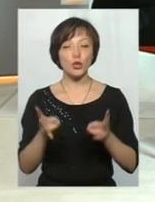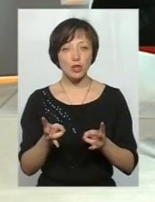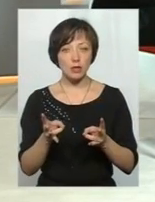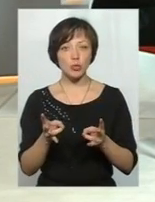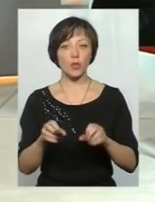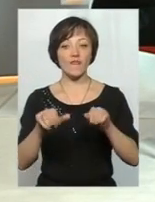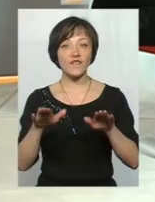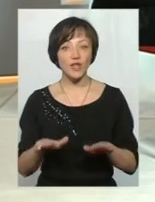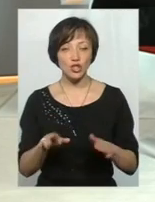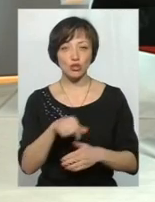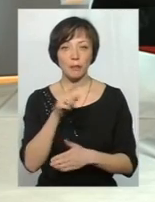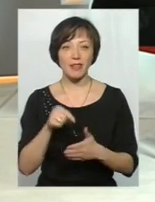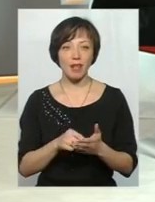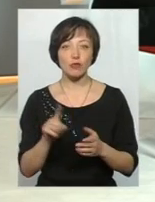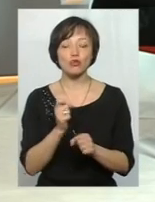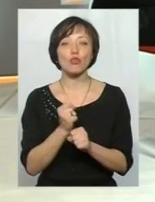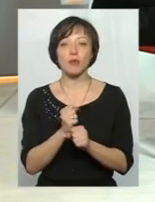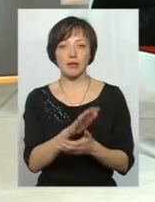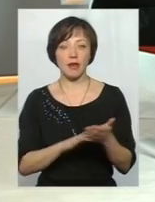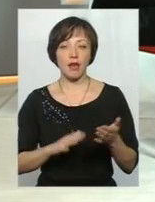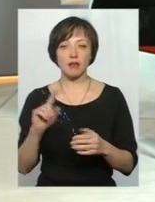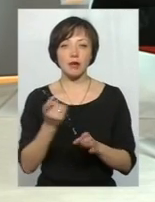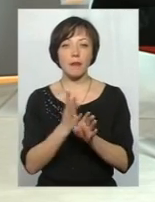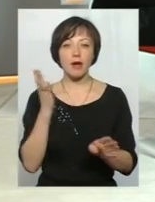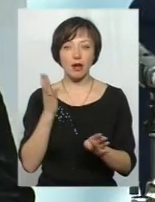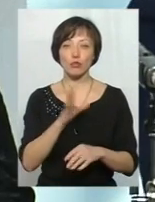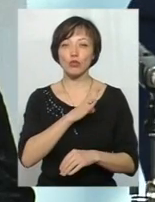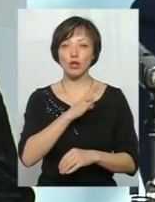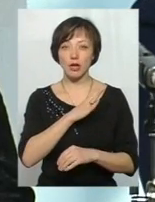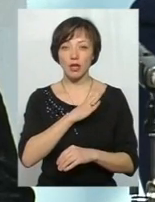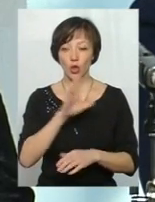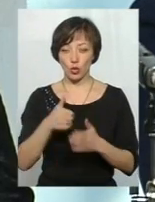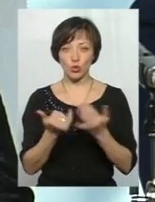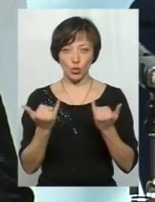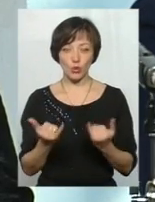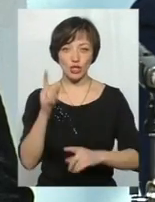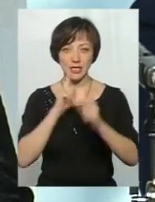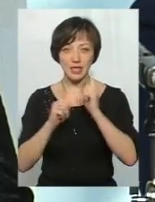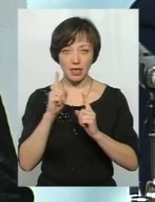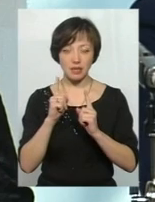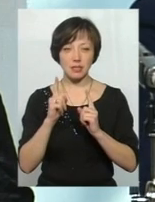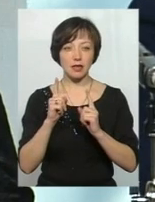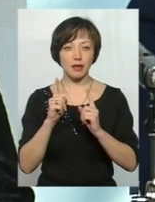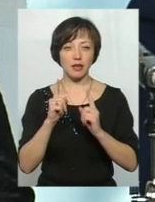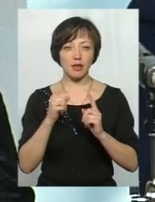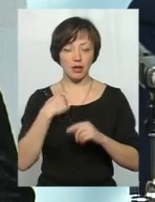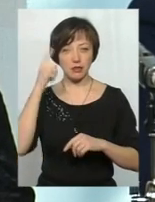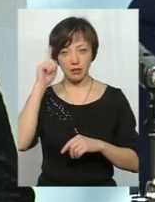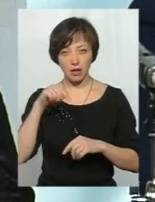вирішити питання, що з ним робити. Насамперед, вже були до сьогоднішньої сесії, наскільки мені відомо,